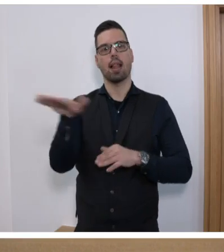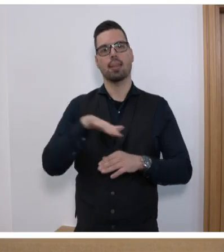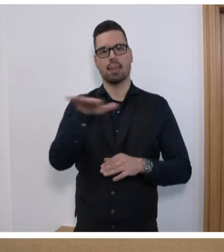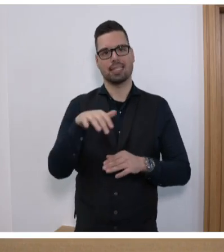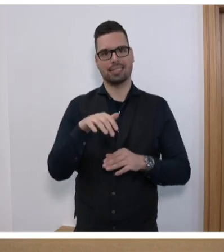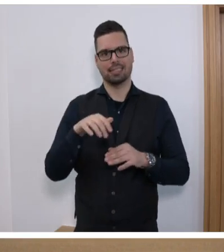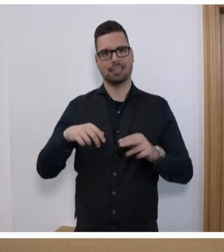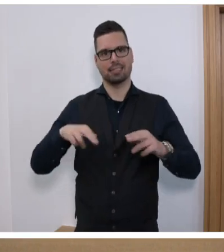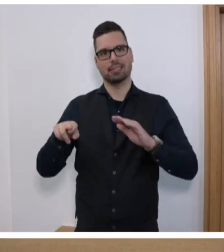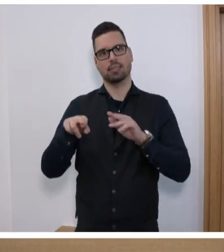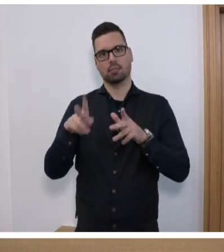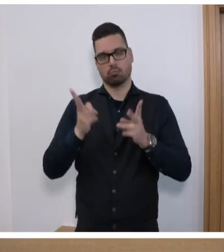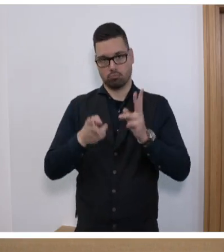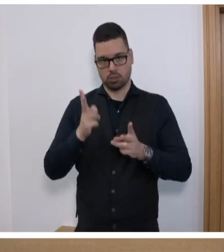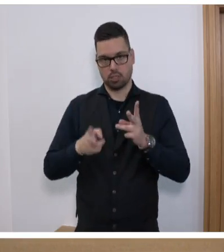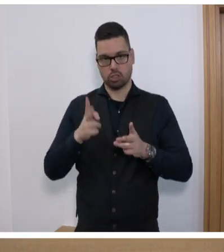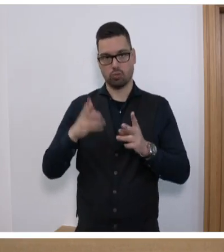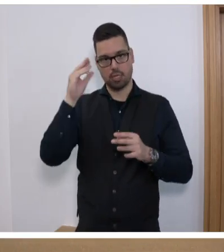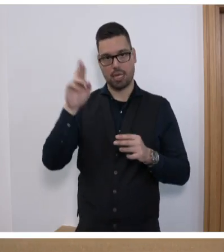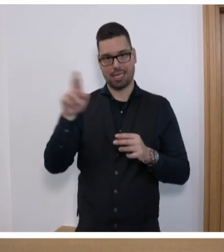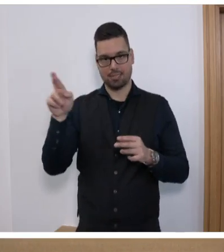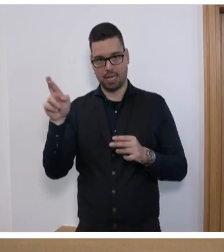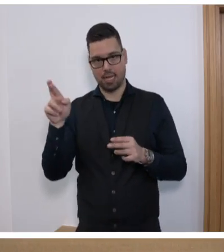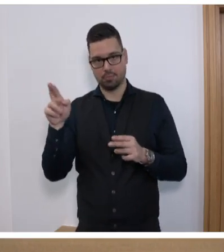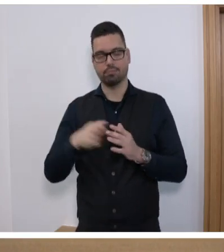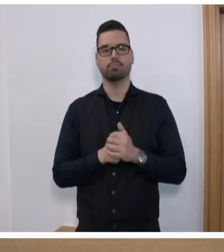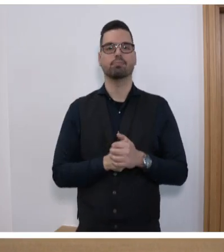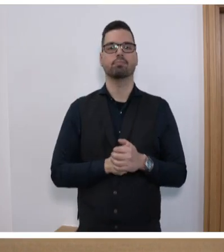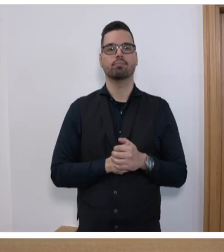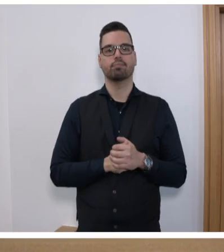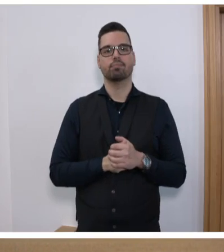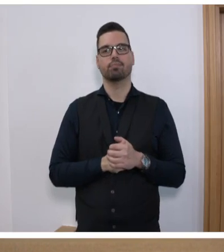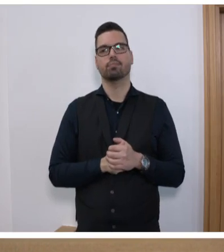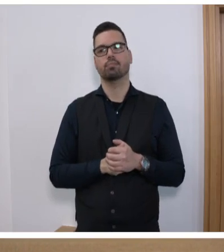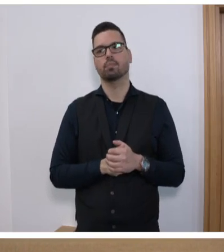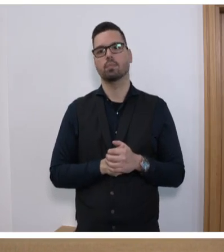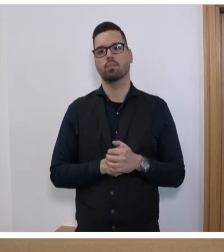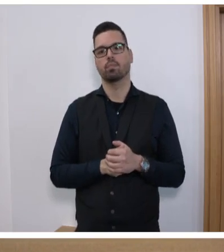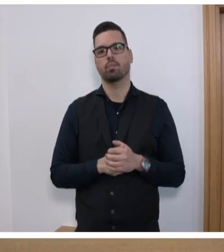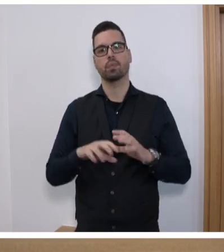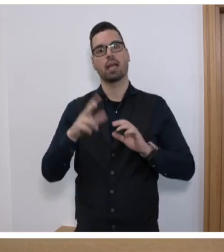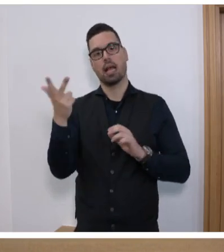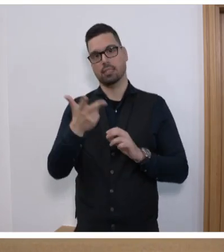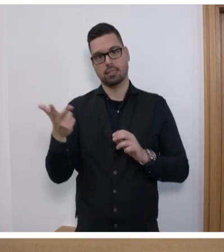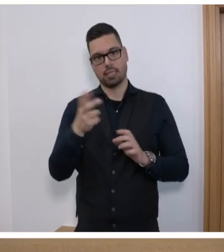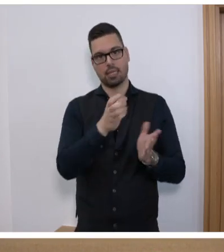und Herrn Prof. Dr. Roland Riecksecker, Präsident des Verfassungsgerichtshofs durchgeführt. Allen drei